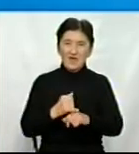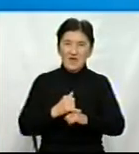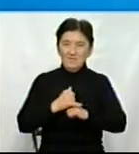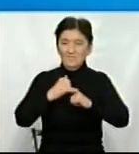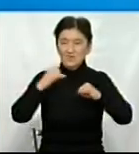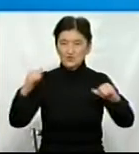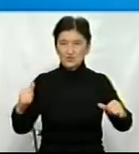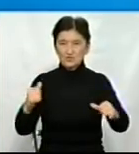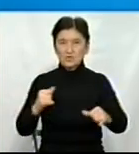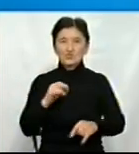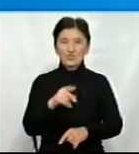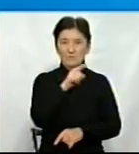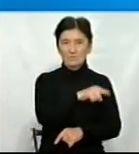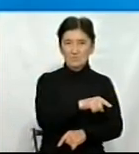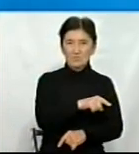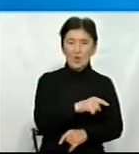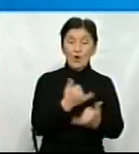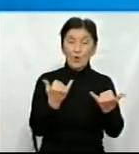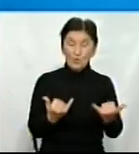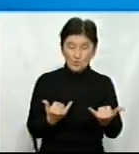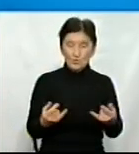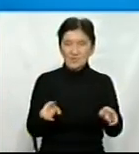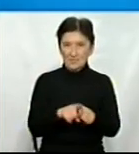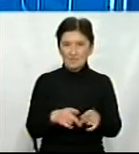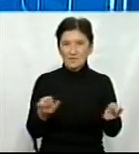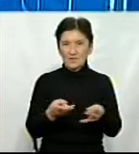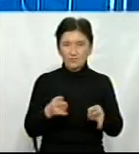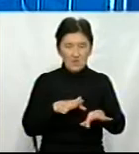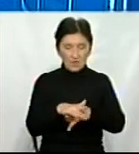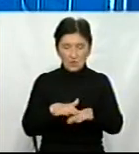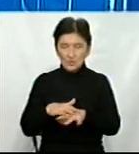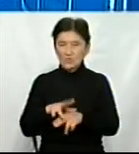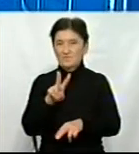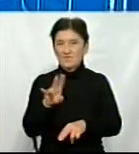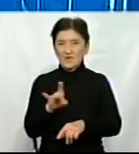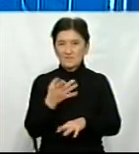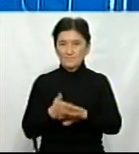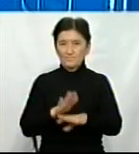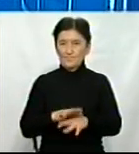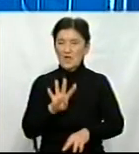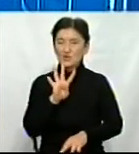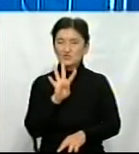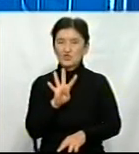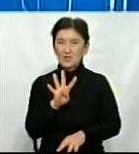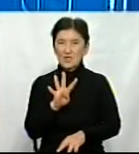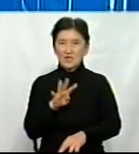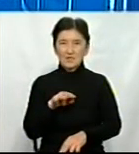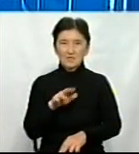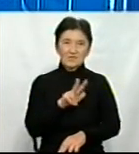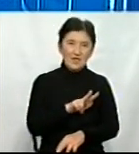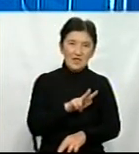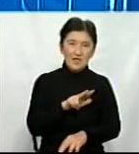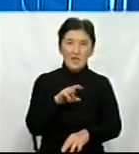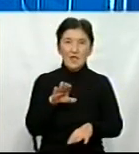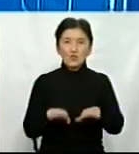пшениці по соняшнику. І от тут треба рахувати. Вдвічі вища – наприклад, 4 тони, або мінімум 3 тони вища,